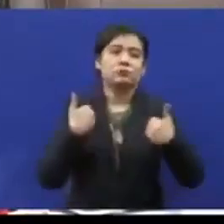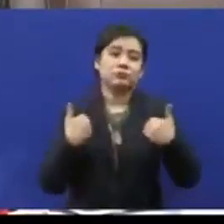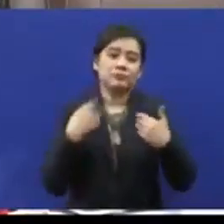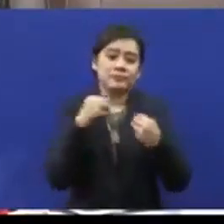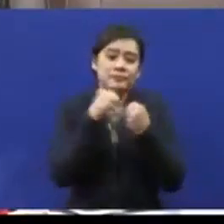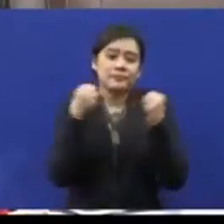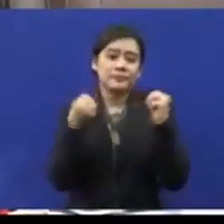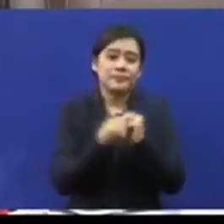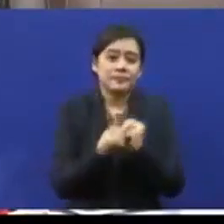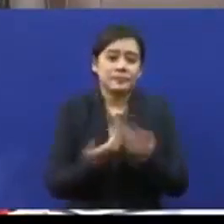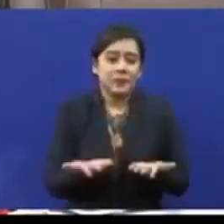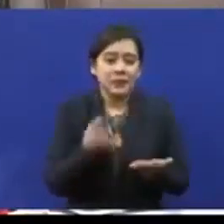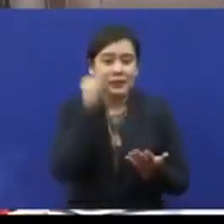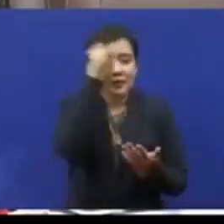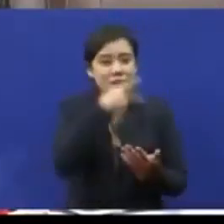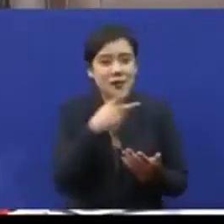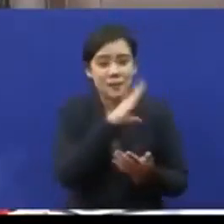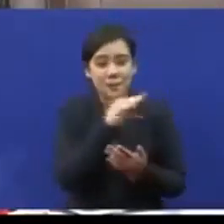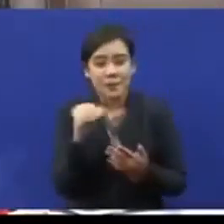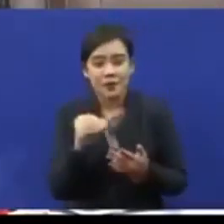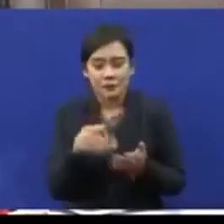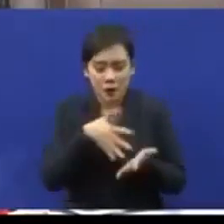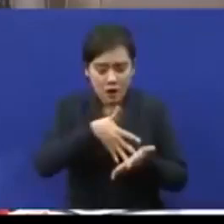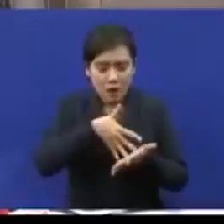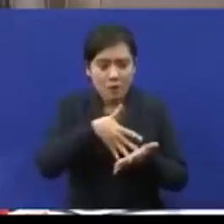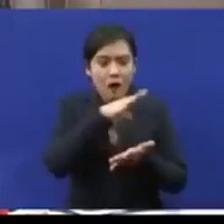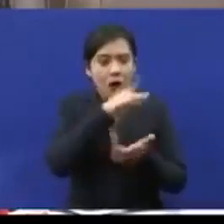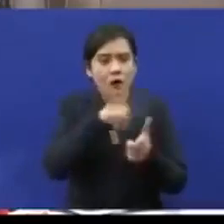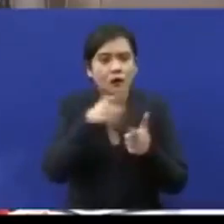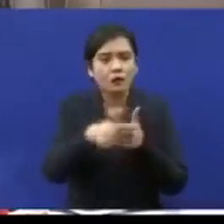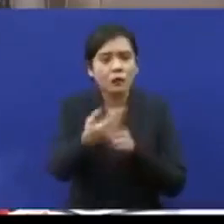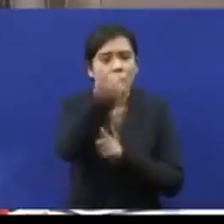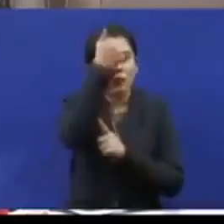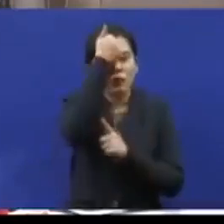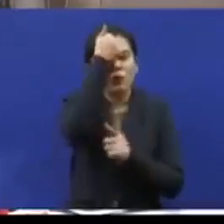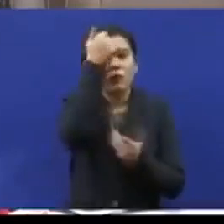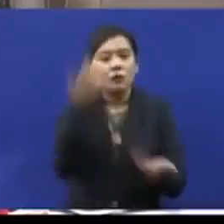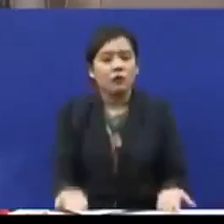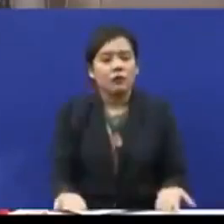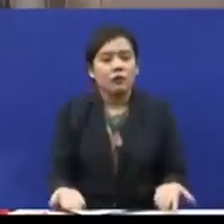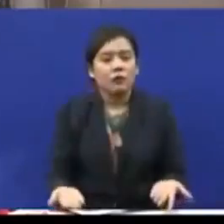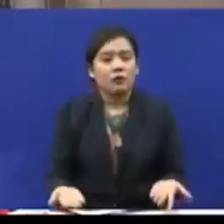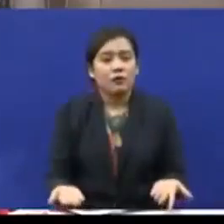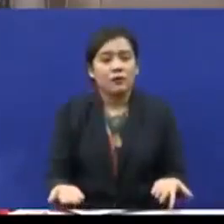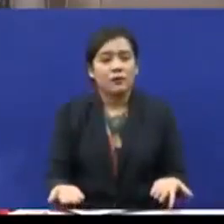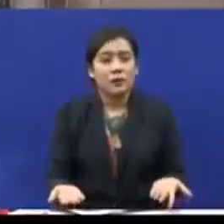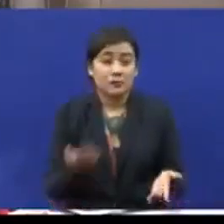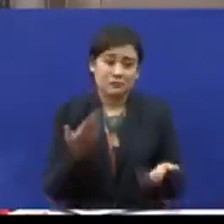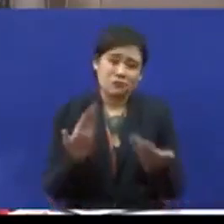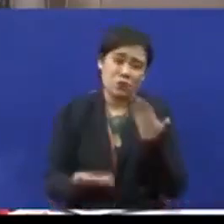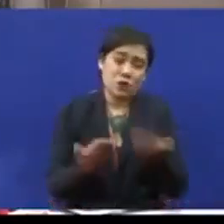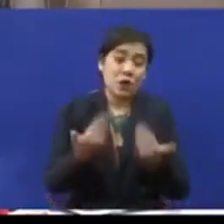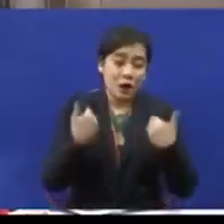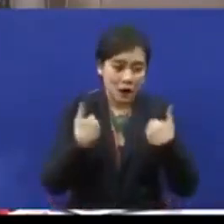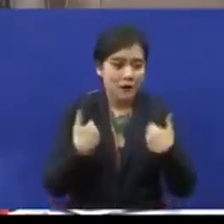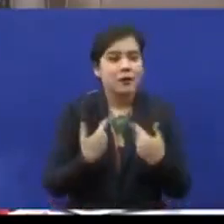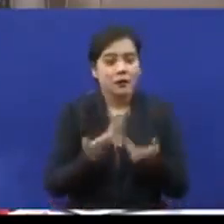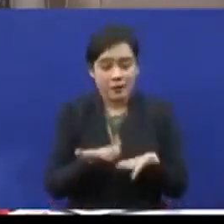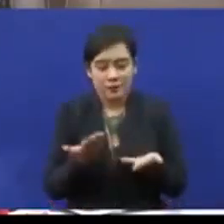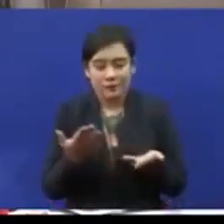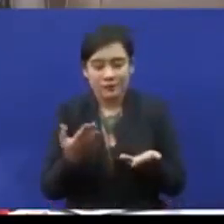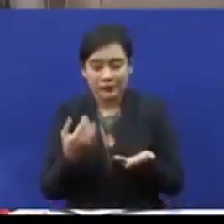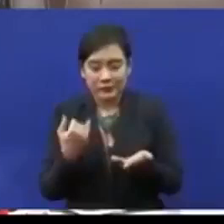tingkat laku ataupun mereka lemak ataupun bodoh. Tetapi bukan. Ada yang memang ada